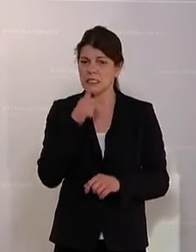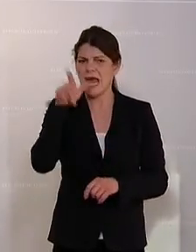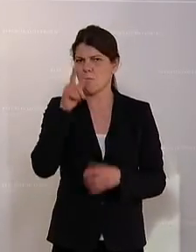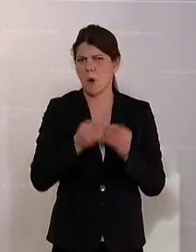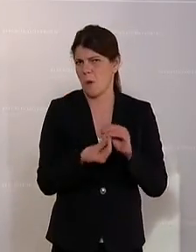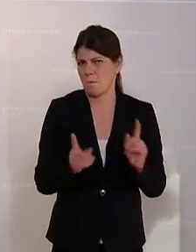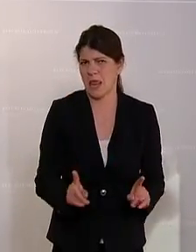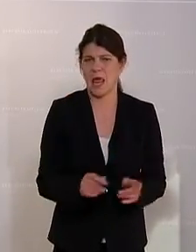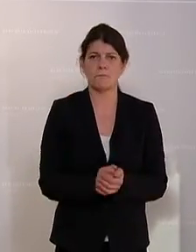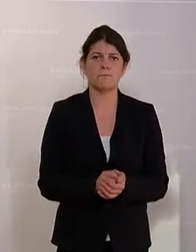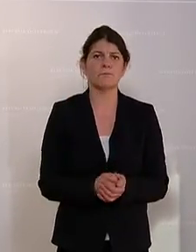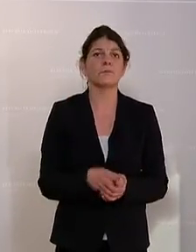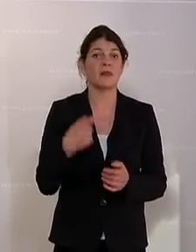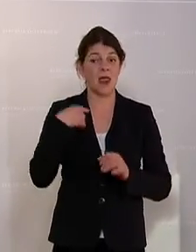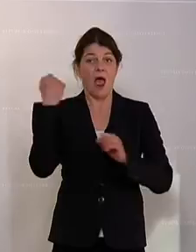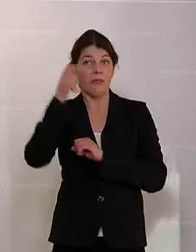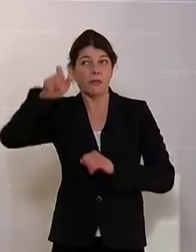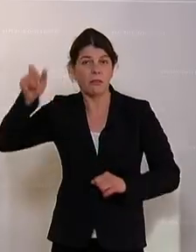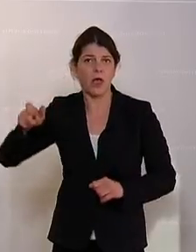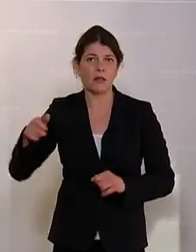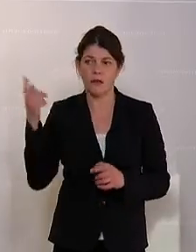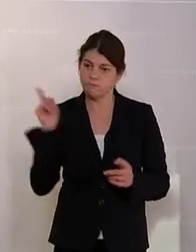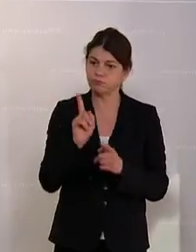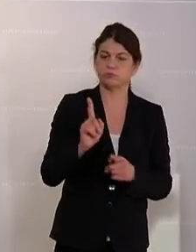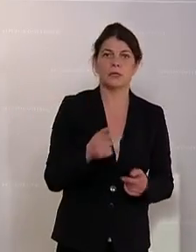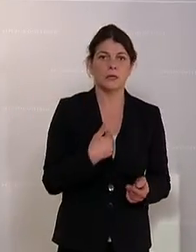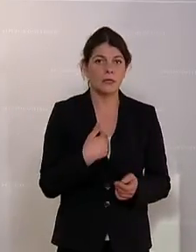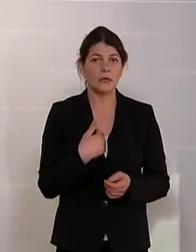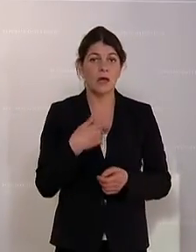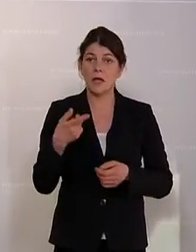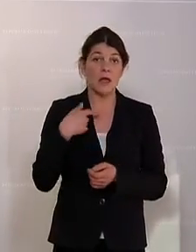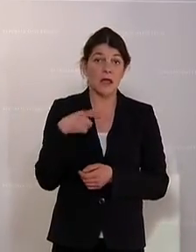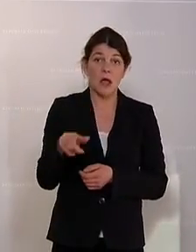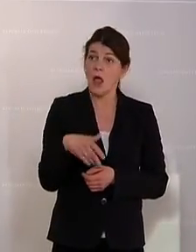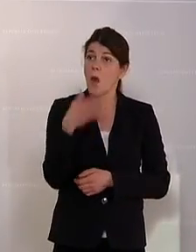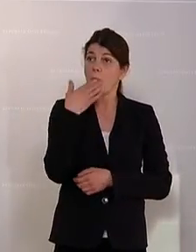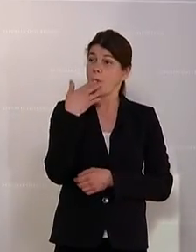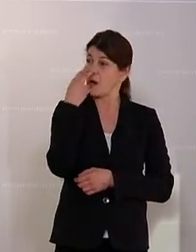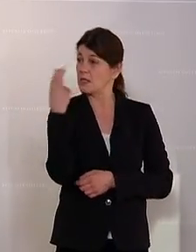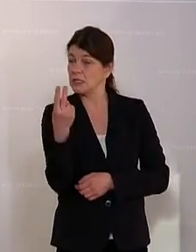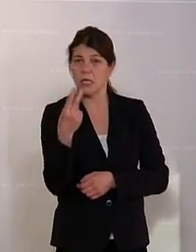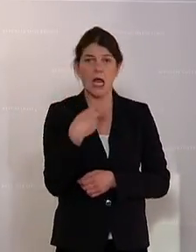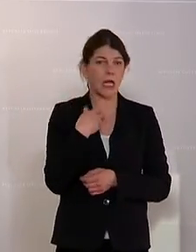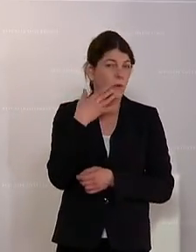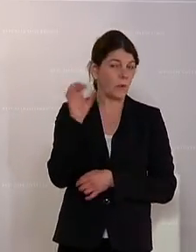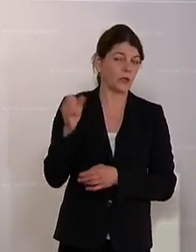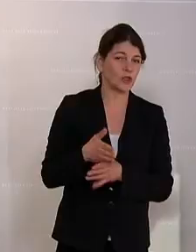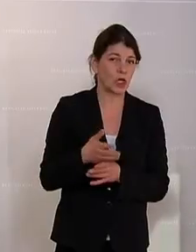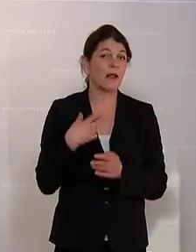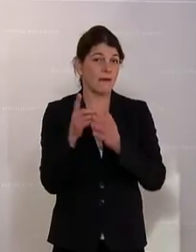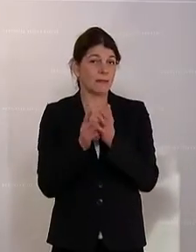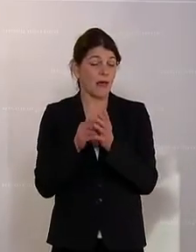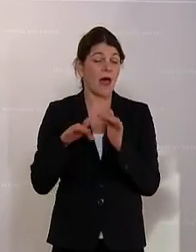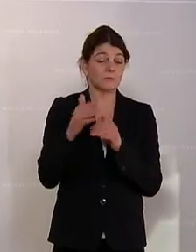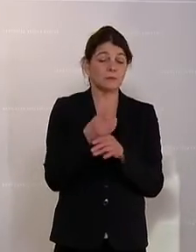Attentäter, die dann auftreten, dass wir die überhaupt nicht am Schirm haben und nicht in unseren Datenkanälen haben.